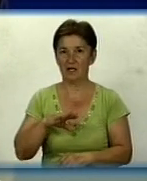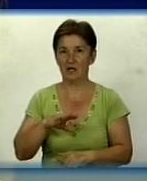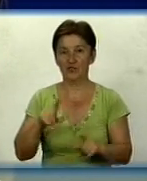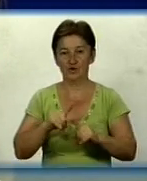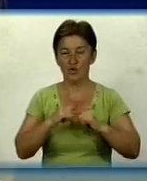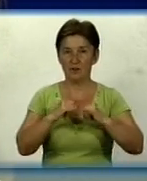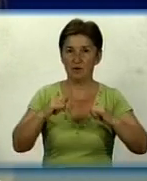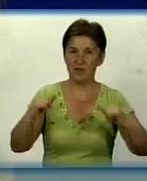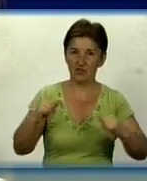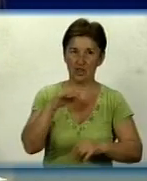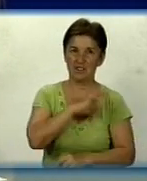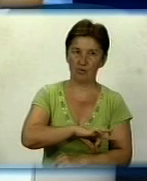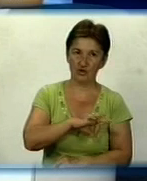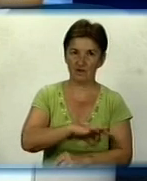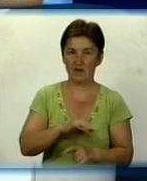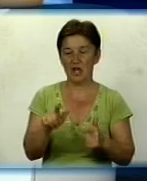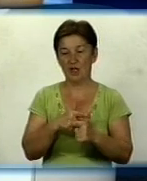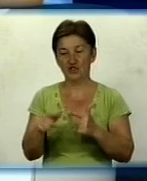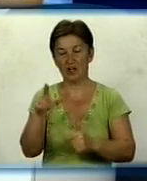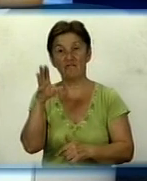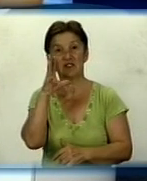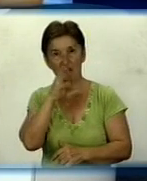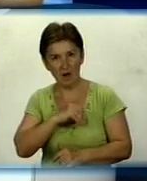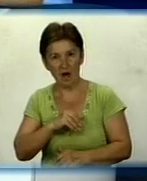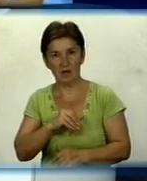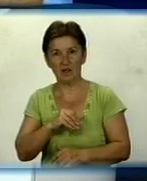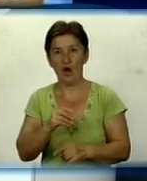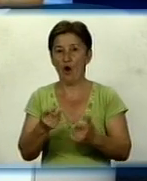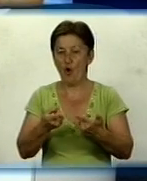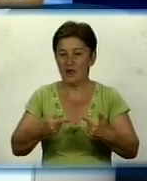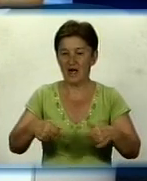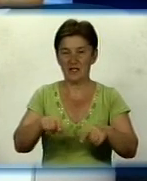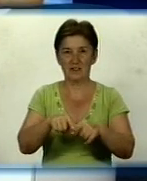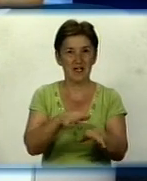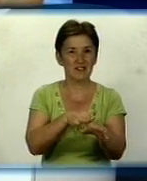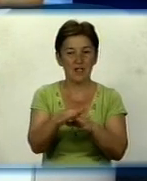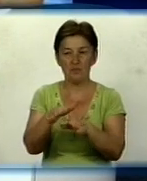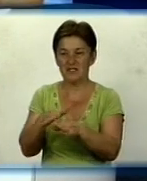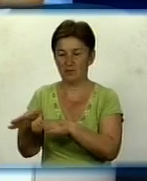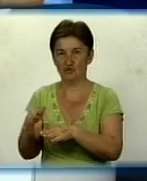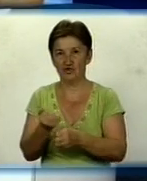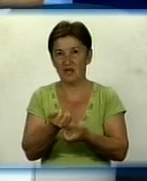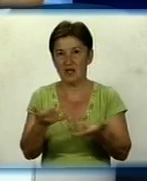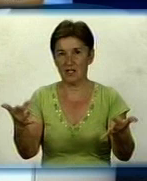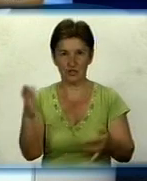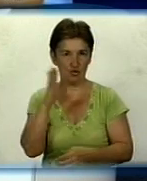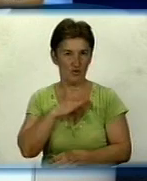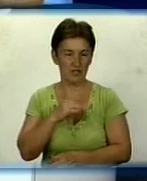збільшили споживання води і чи встигає організація забезпечити людей необхідною кількістю води? Ну, на сьогоднішній момент,